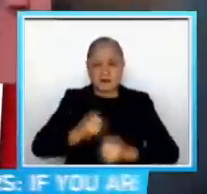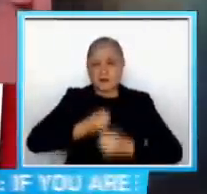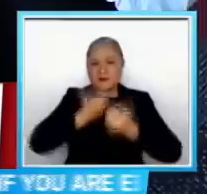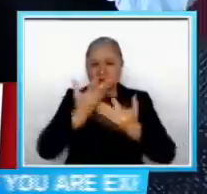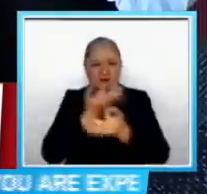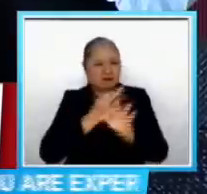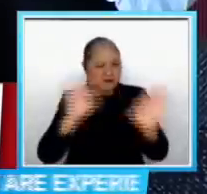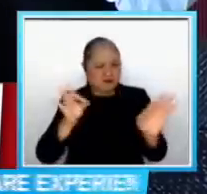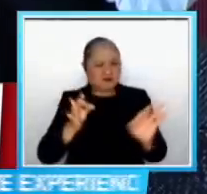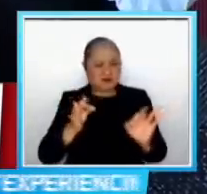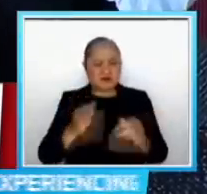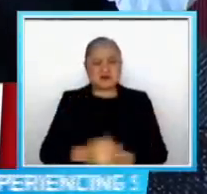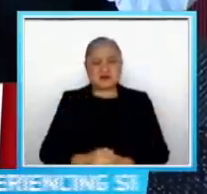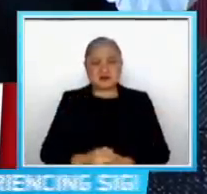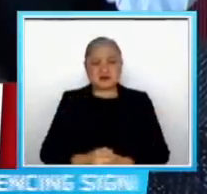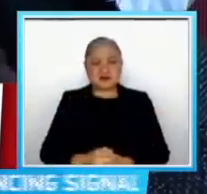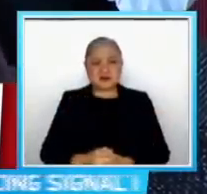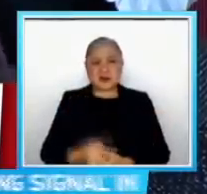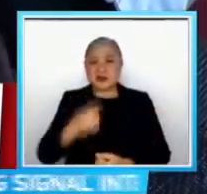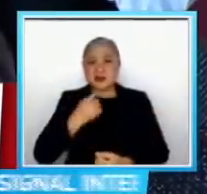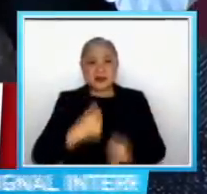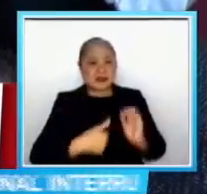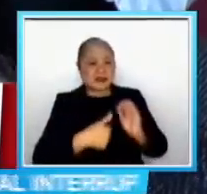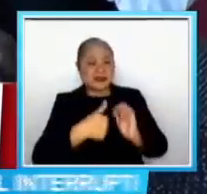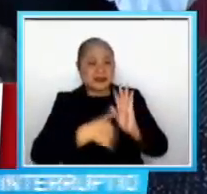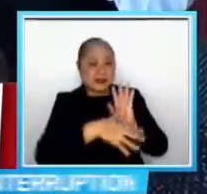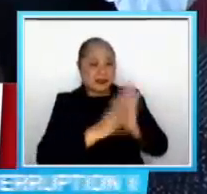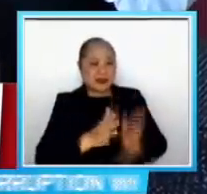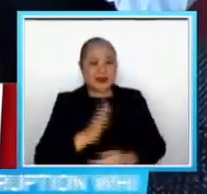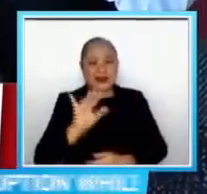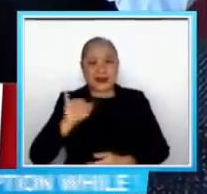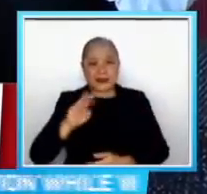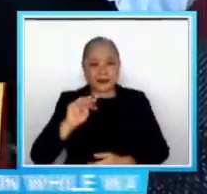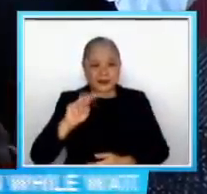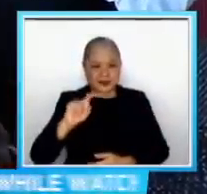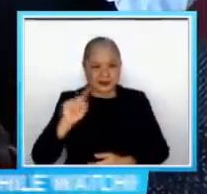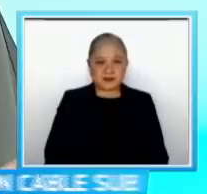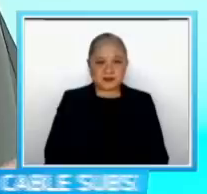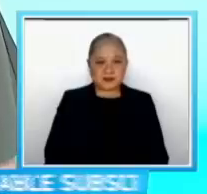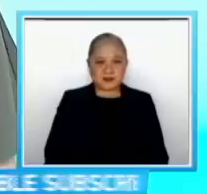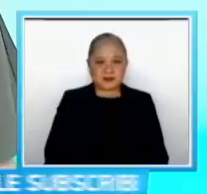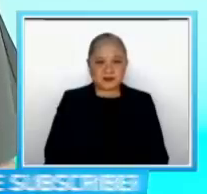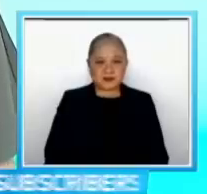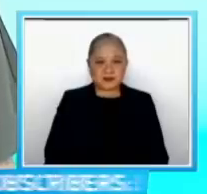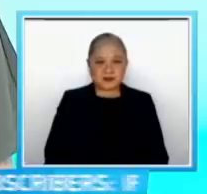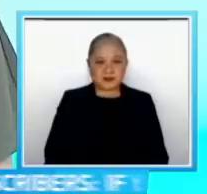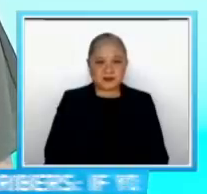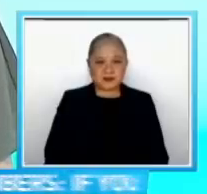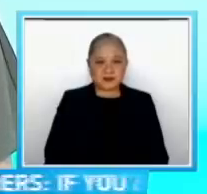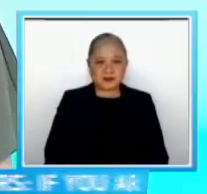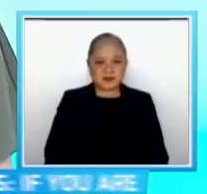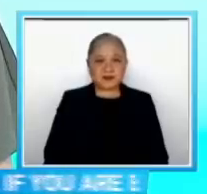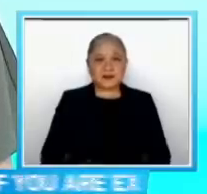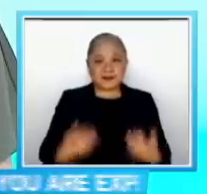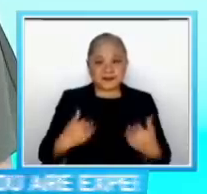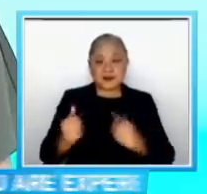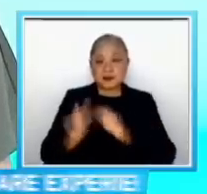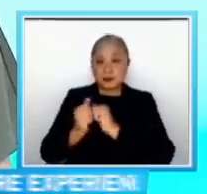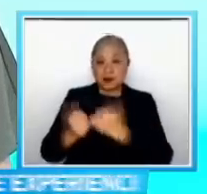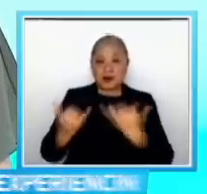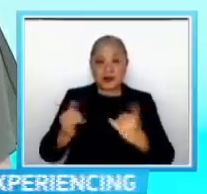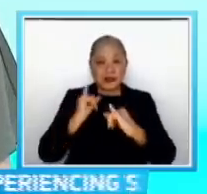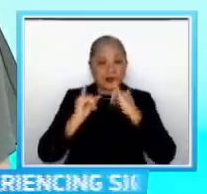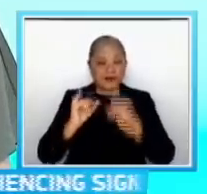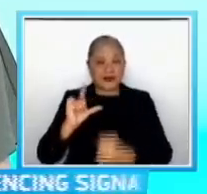Ayon naman kay Jimenez, nirefer na nila sa Office of the Solicitor General ang disisyon Makakapanayin po natin ngayon si LTF